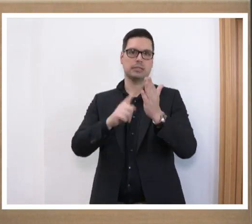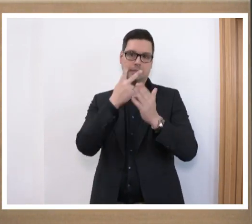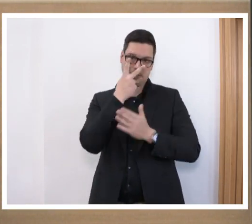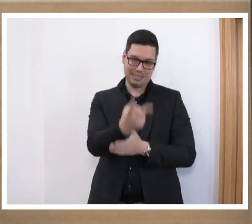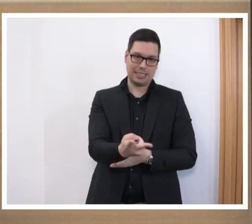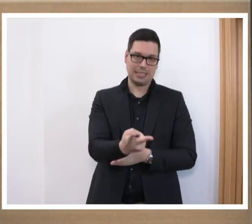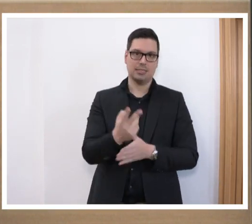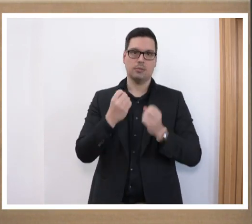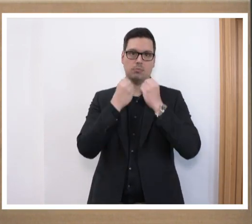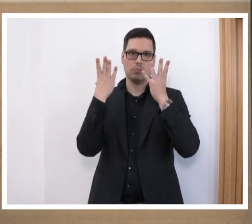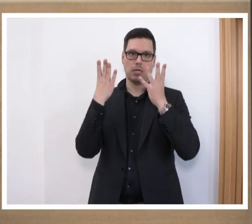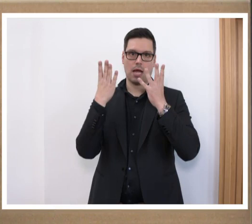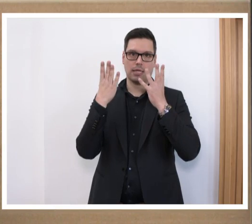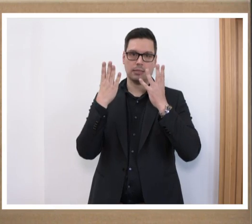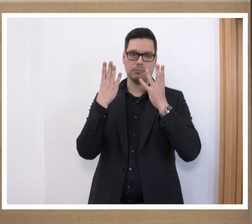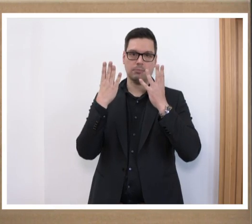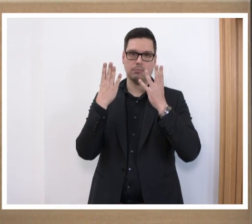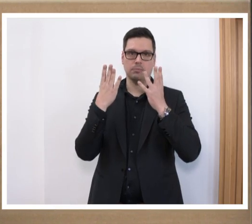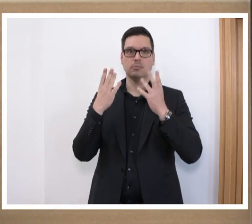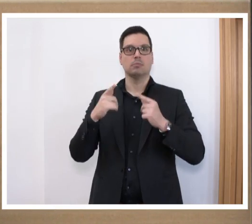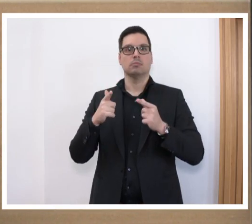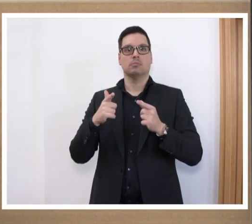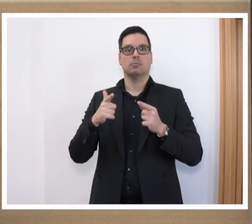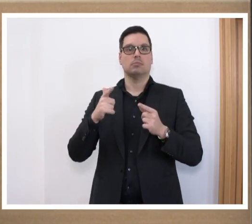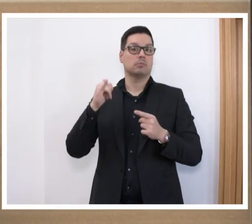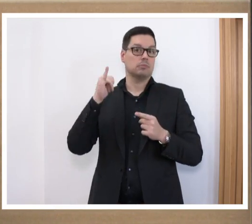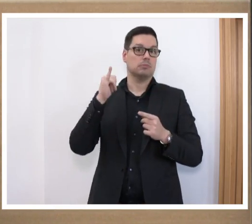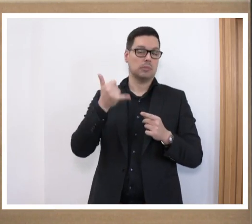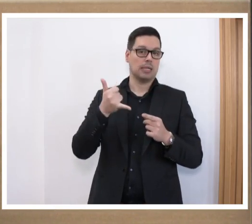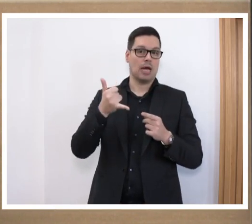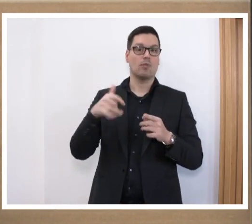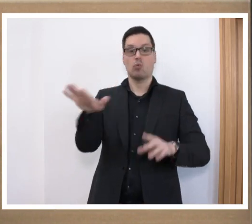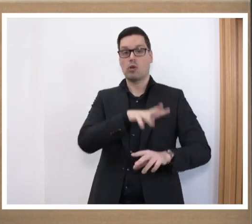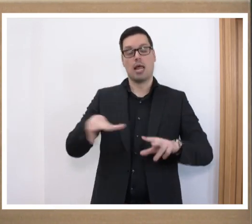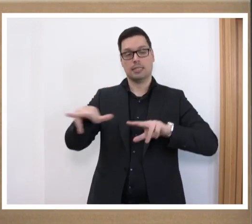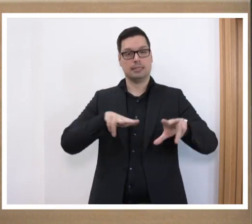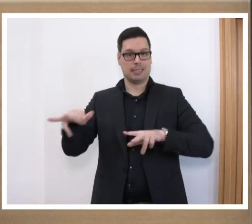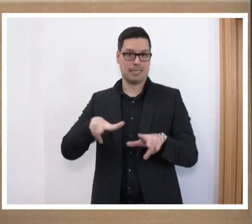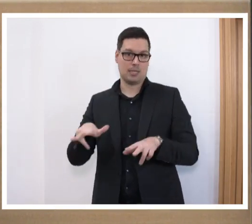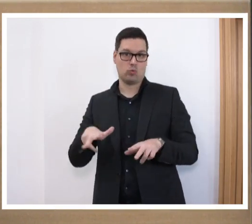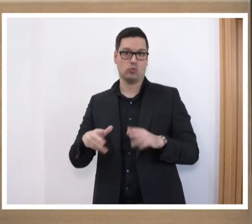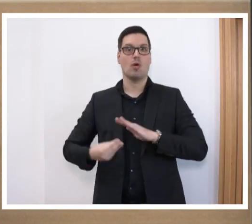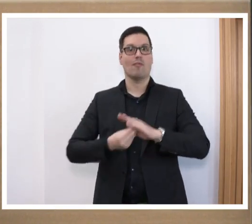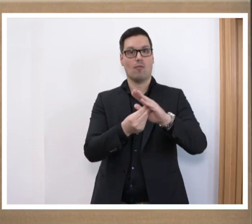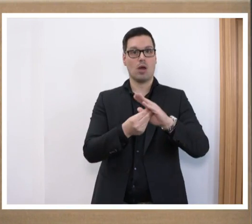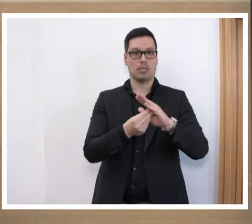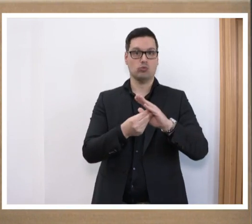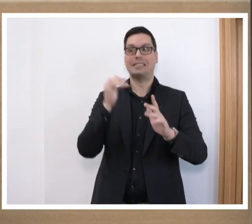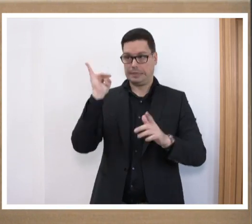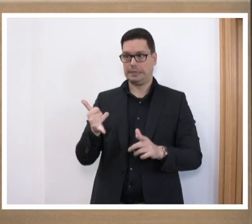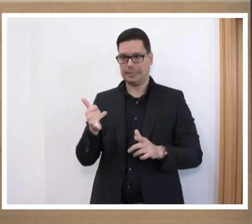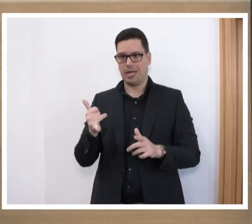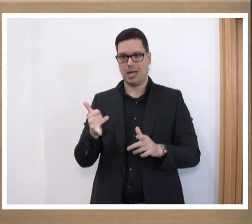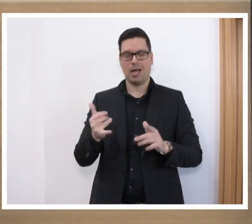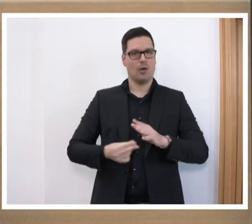ein klares Bekenntnis auch von der aktuellen Landesregierung zu den Förderschulen und vor allem auch